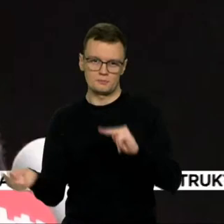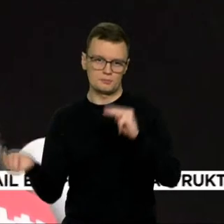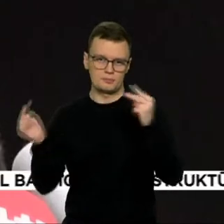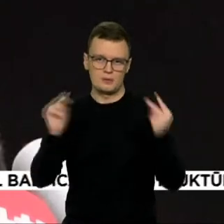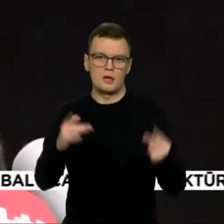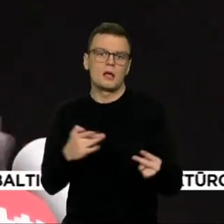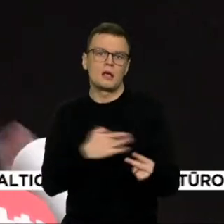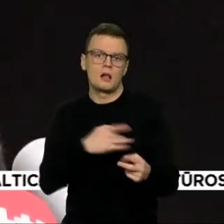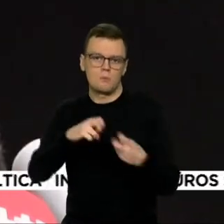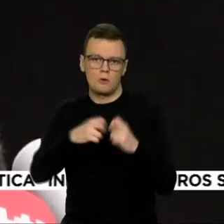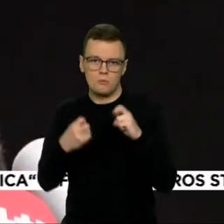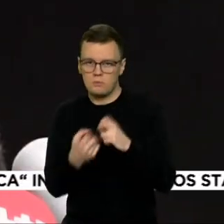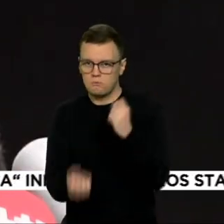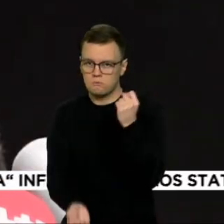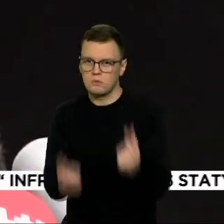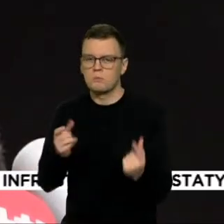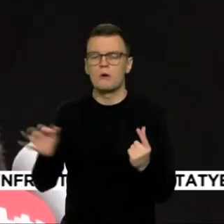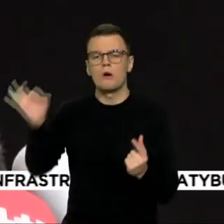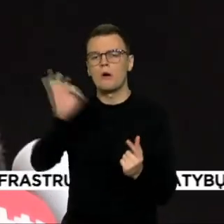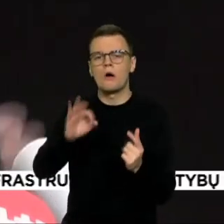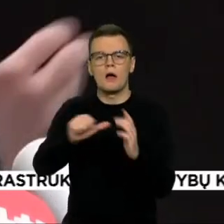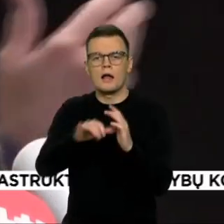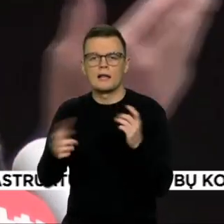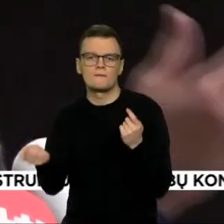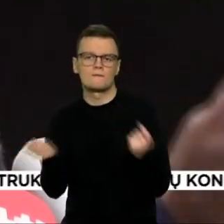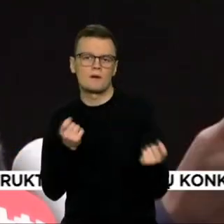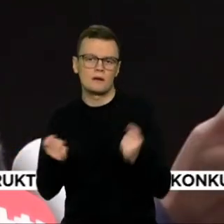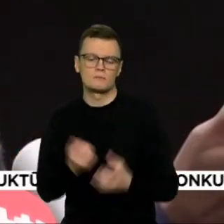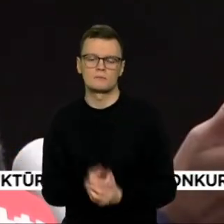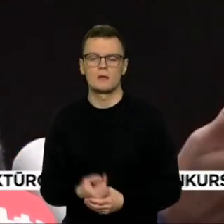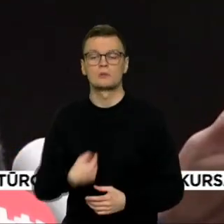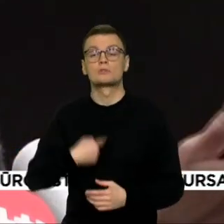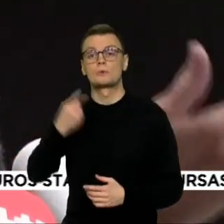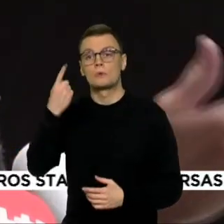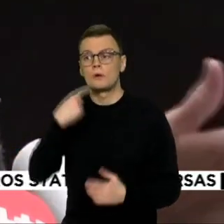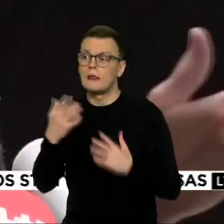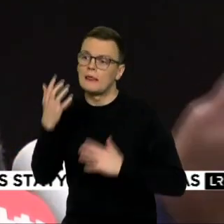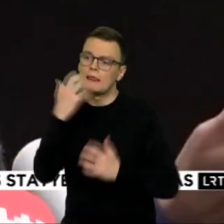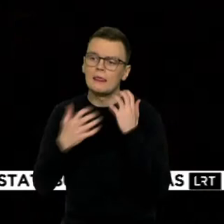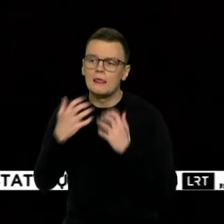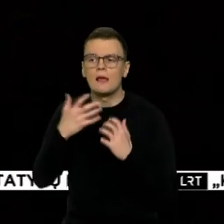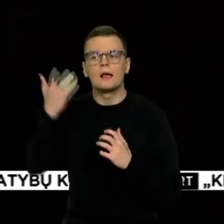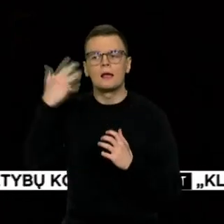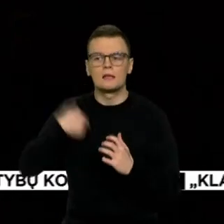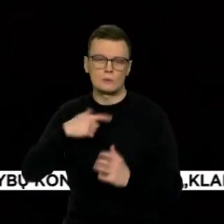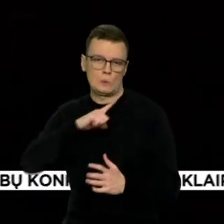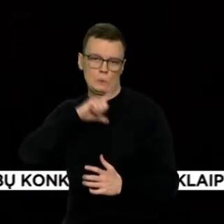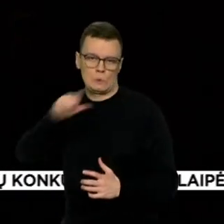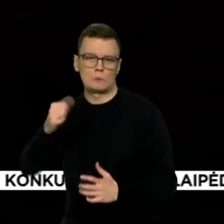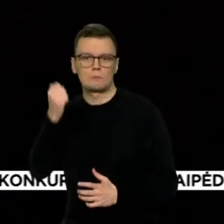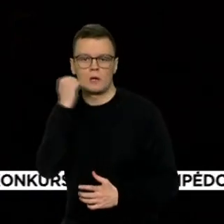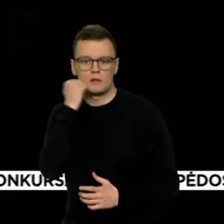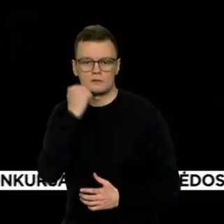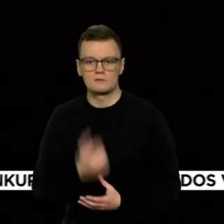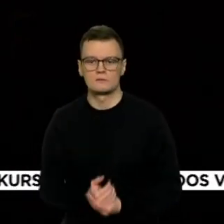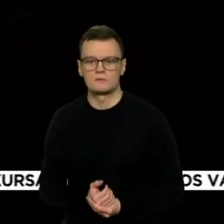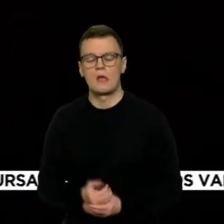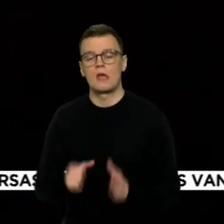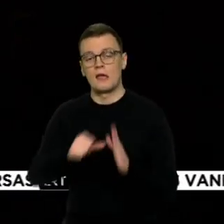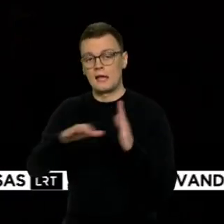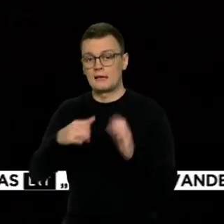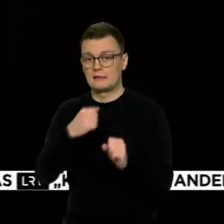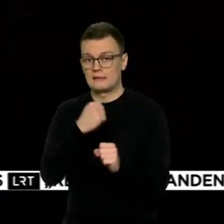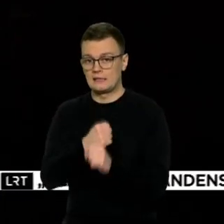elektrinės valdymu. Tikiuosi šios klausimus išsiaiškinti ir aptarti juos, kai nuvyksiu į Maskvą. Elektrinėje dėlbės Oleksijus